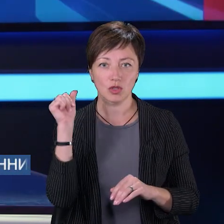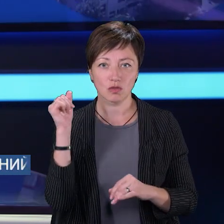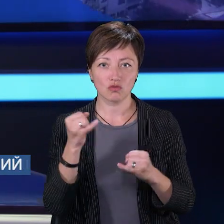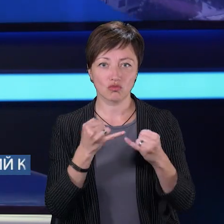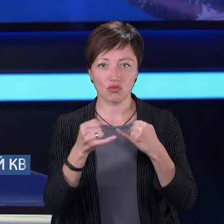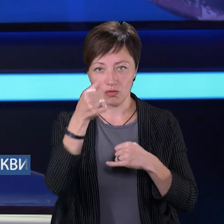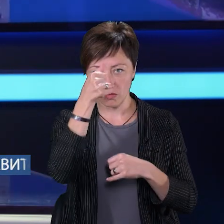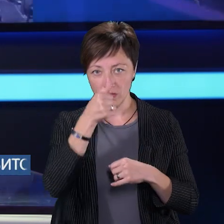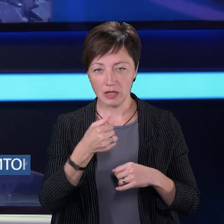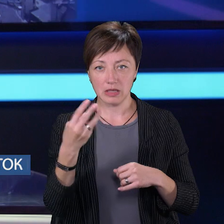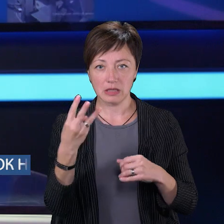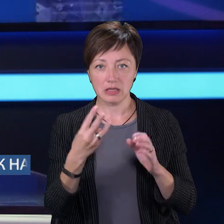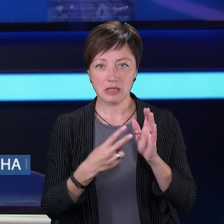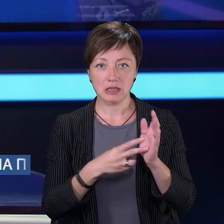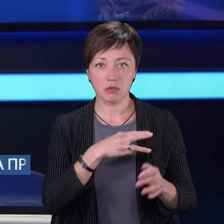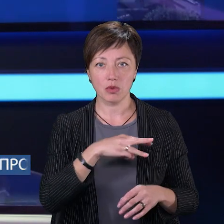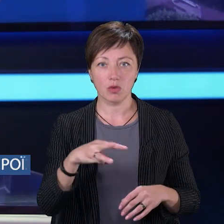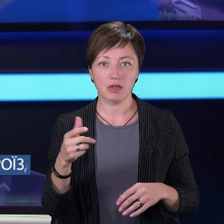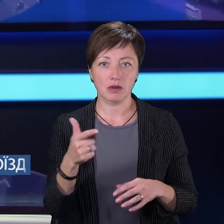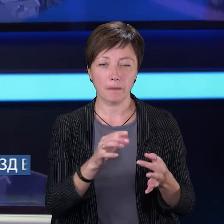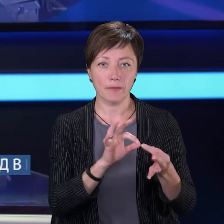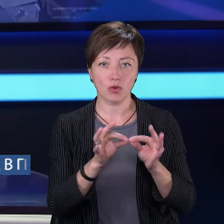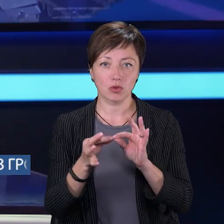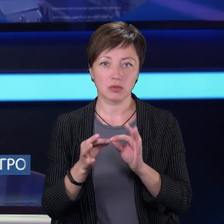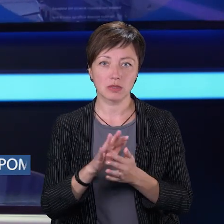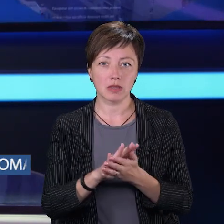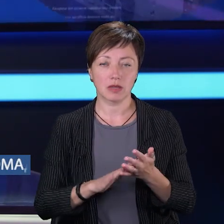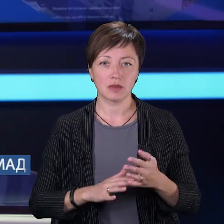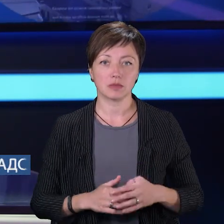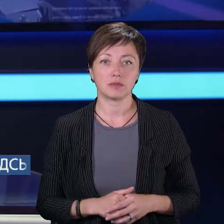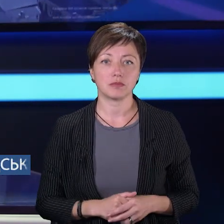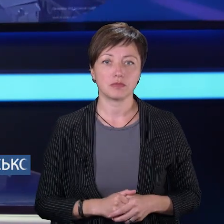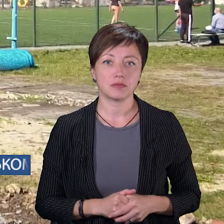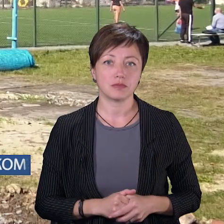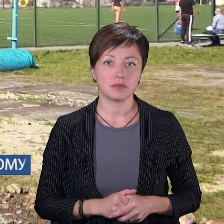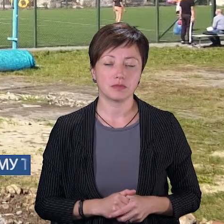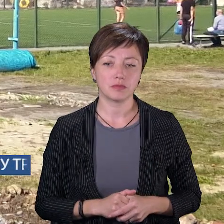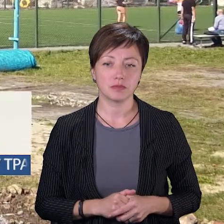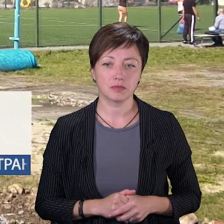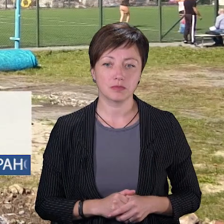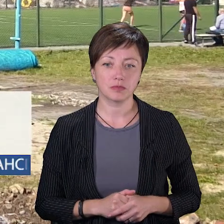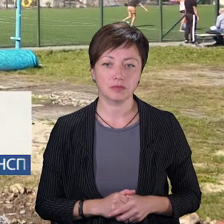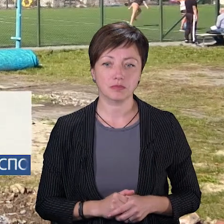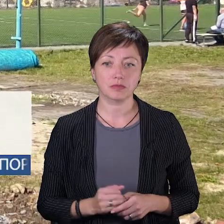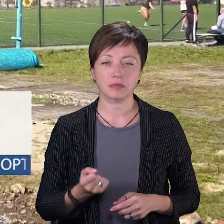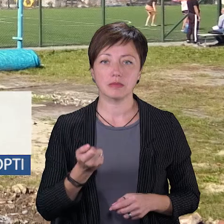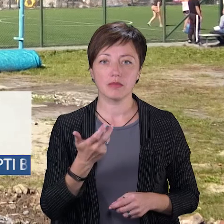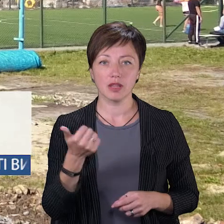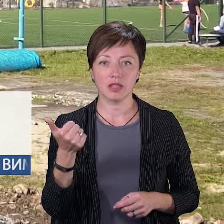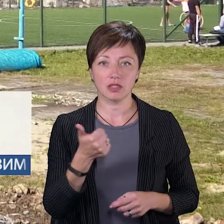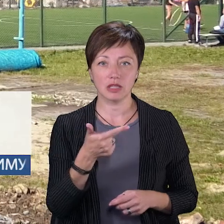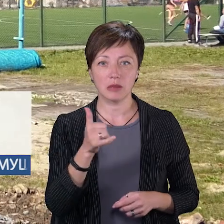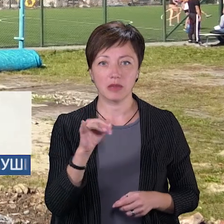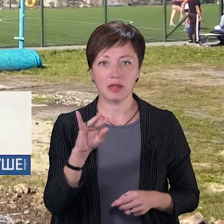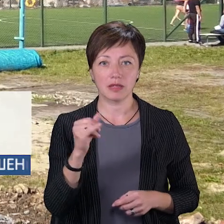вартість 37 мільйонів гривень. Подробиці у сюжеті Вікторії Паламар. За кілька тижнів у гімназії